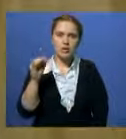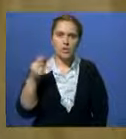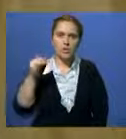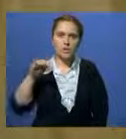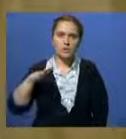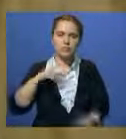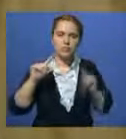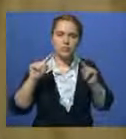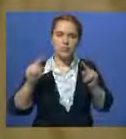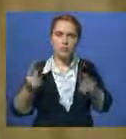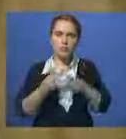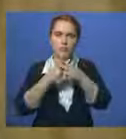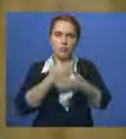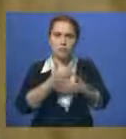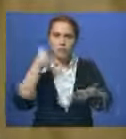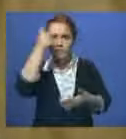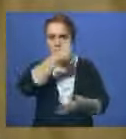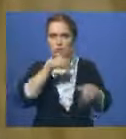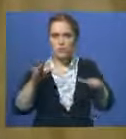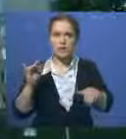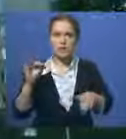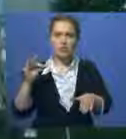Абу Гейт был арестован в прошлом году в Иордании.